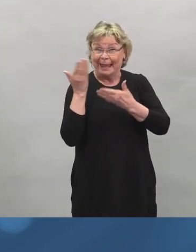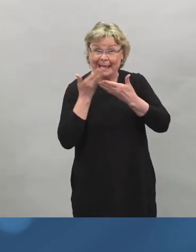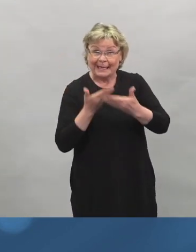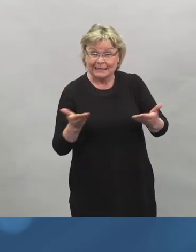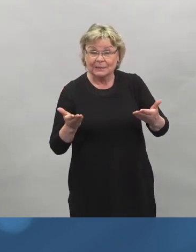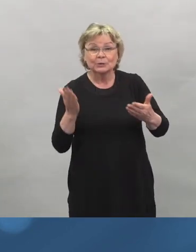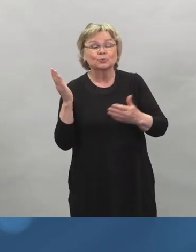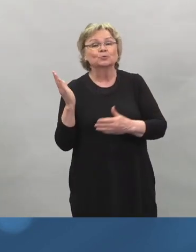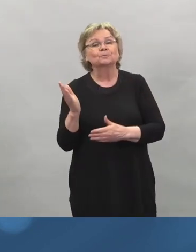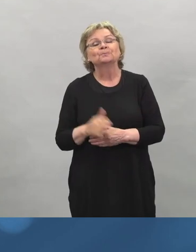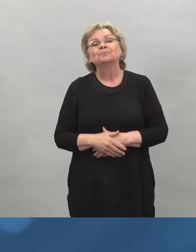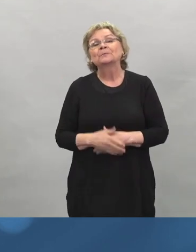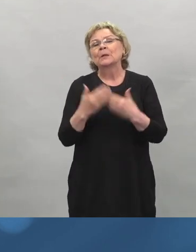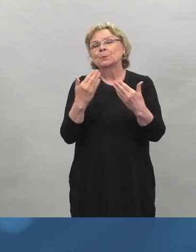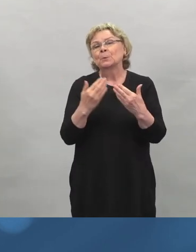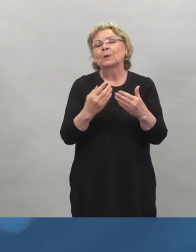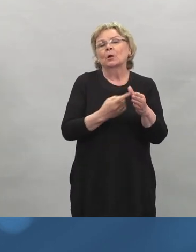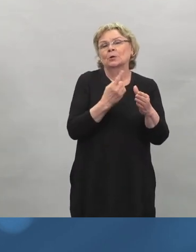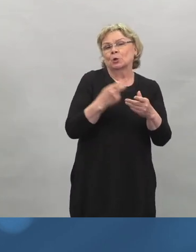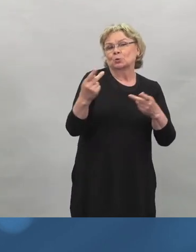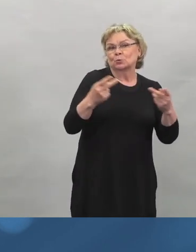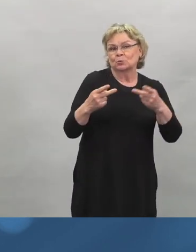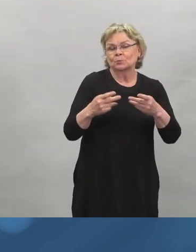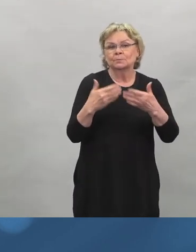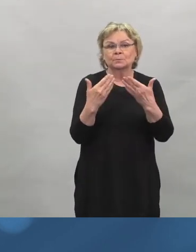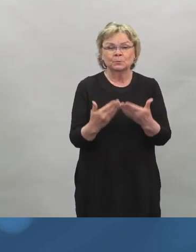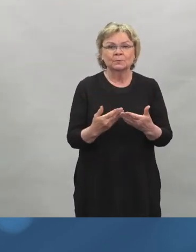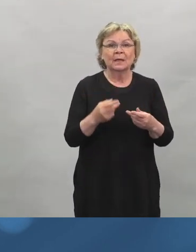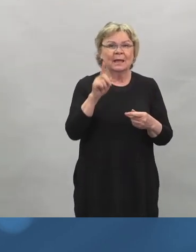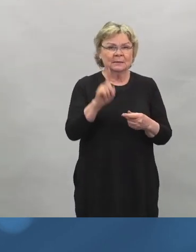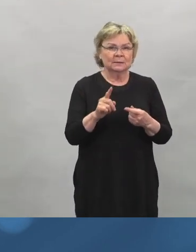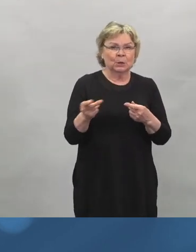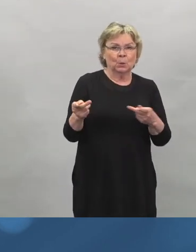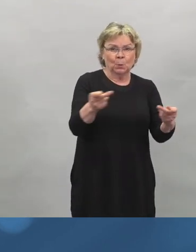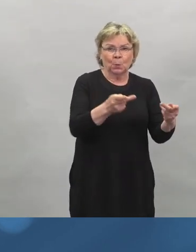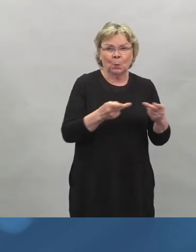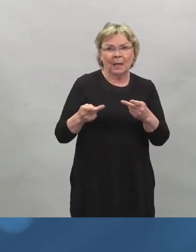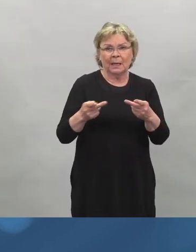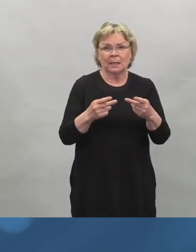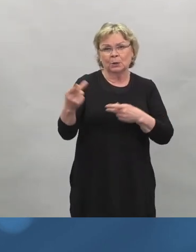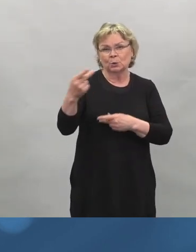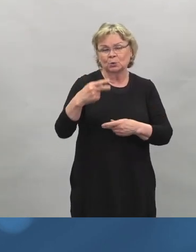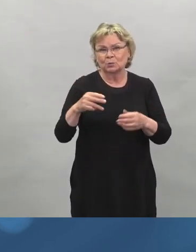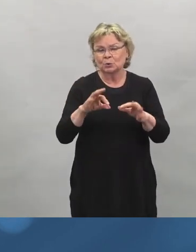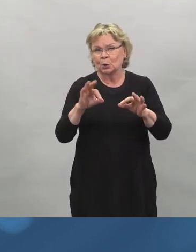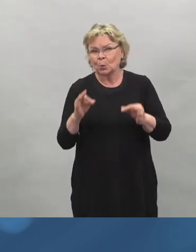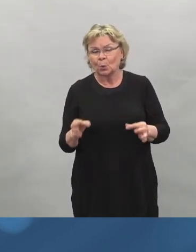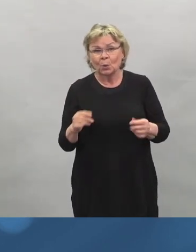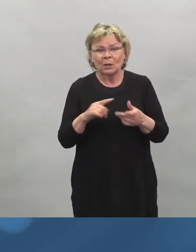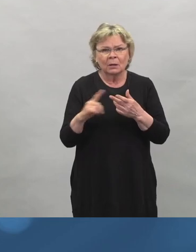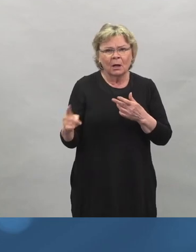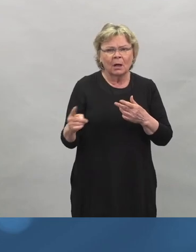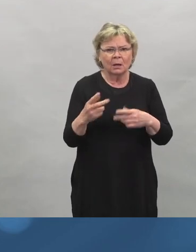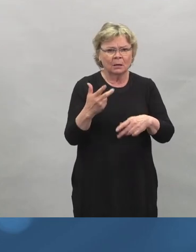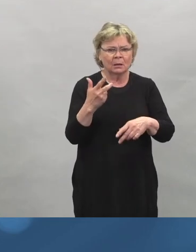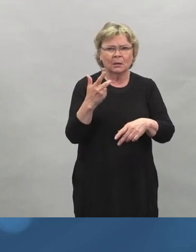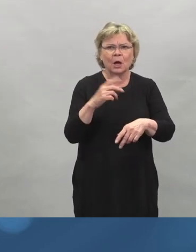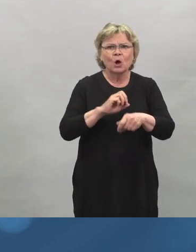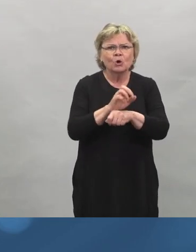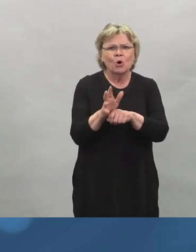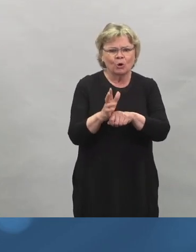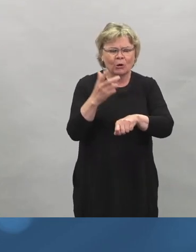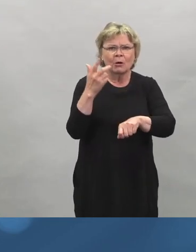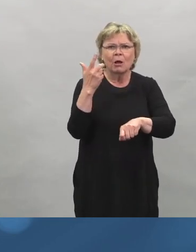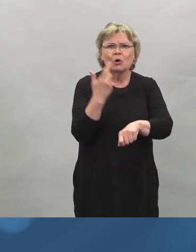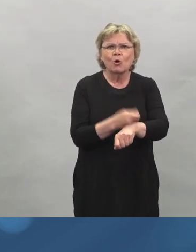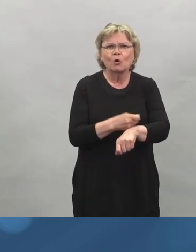yleinen kysymys koronarokotteista. Jääkö koronarokotuksesta jotain elimistöön vai poistuvatko sen